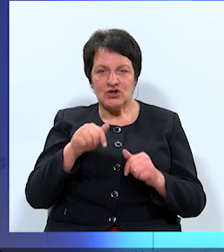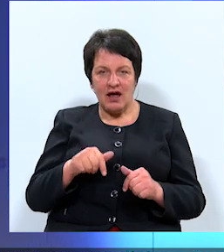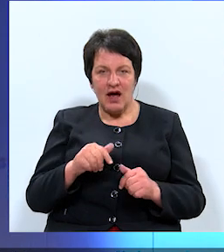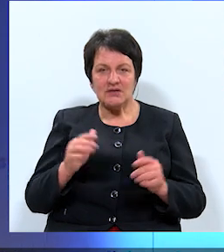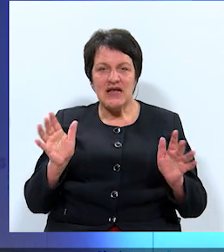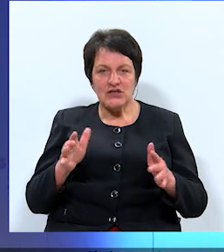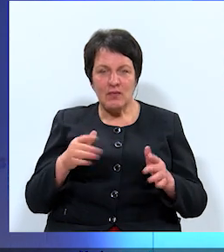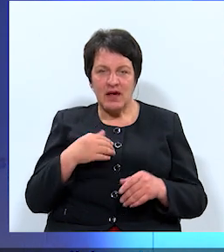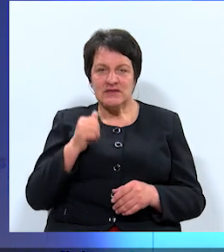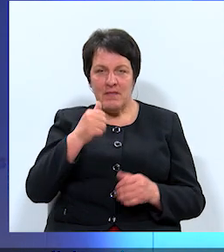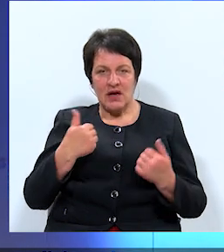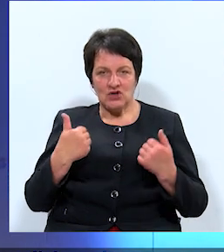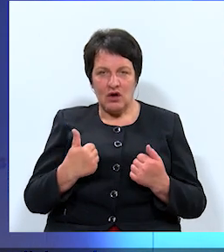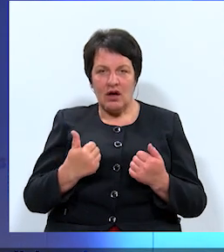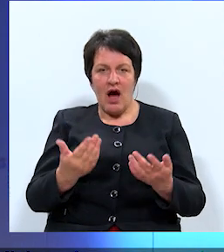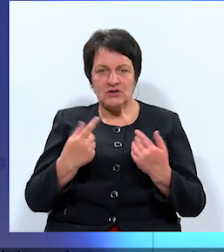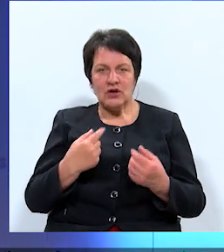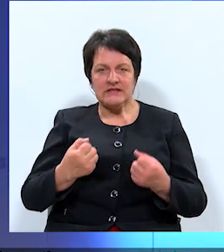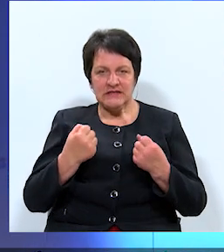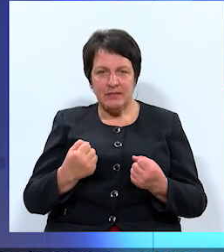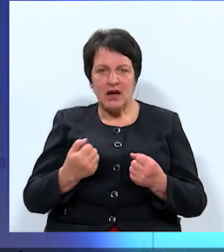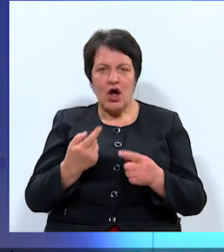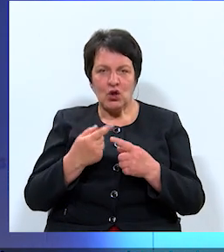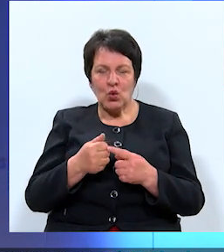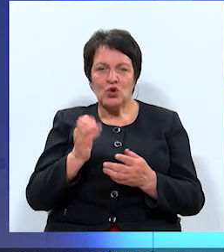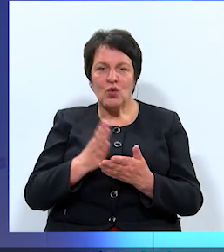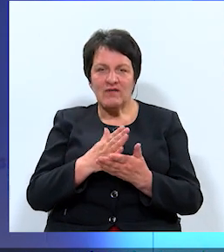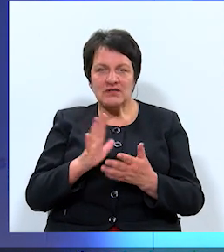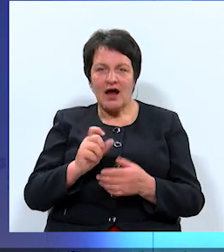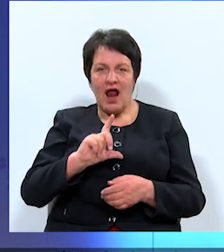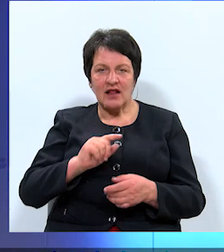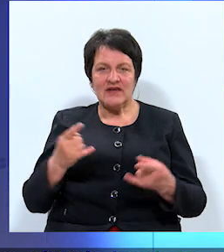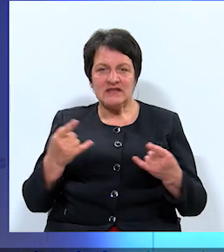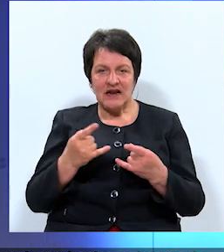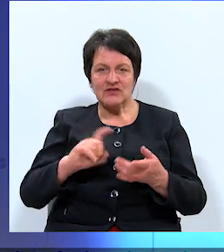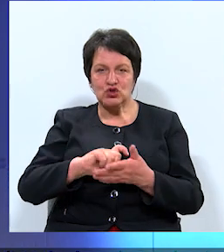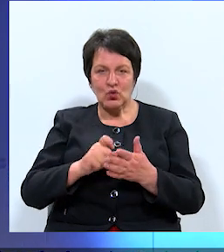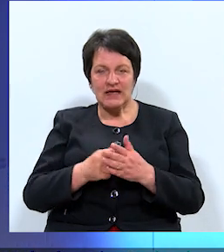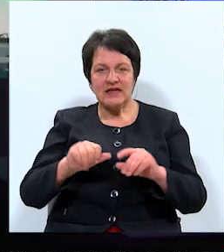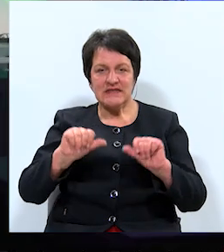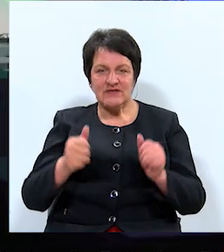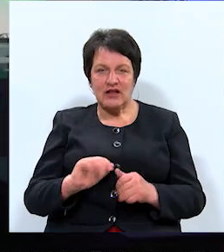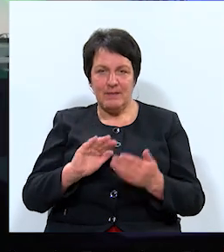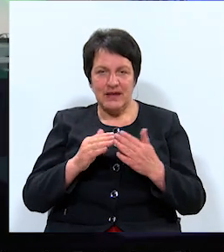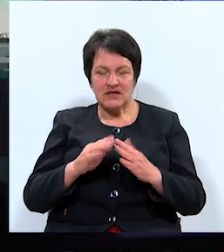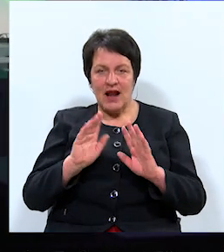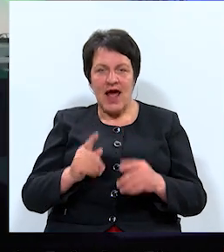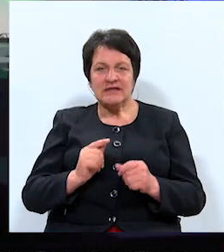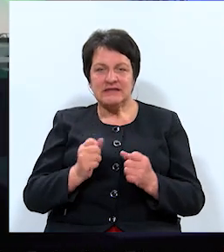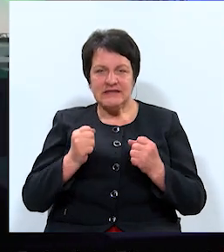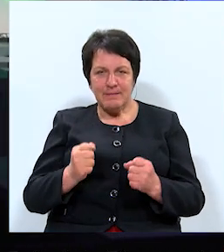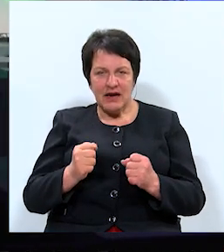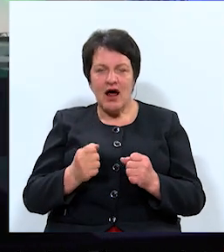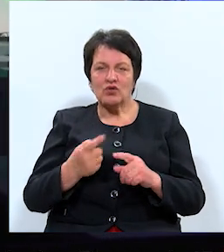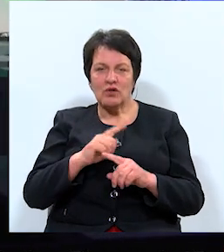sasaukumā es personīgi aicināju stiprināt un novērst ar Latvijas televīzijas studijas izveidu pilsētā, lai stiprinātu